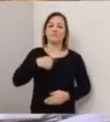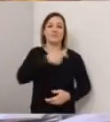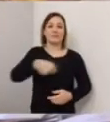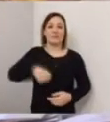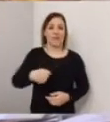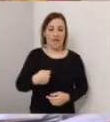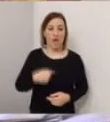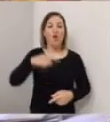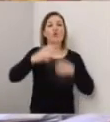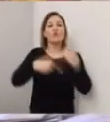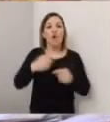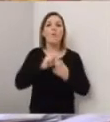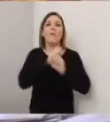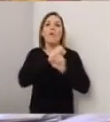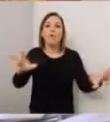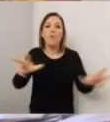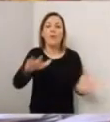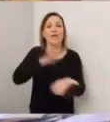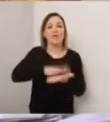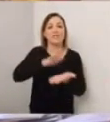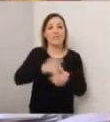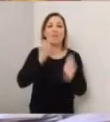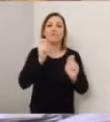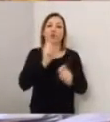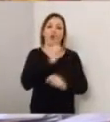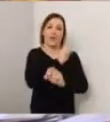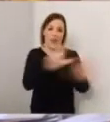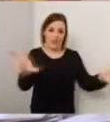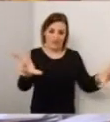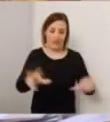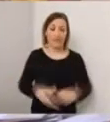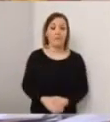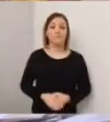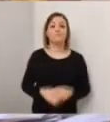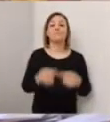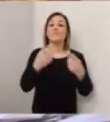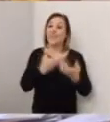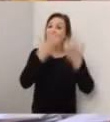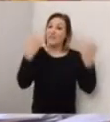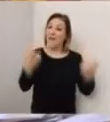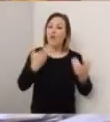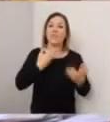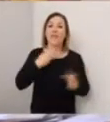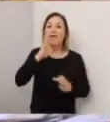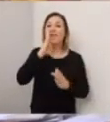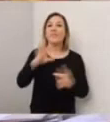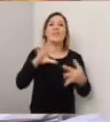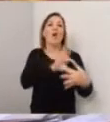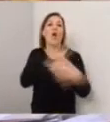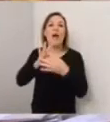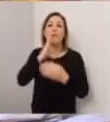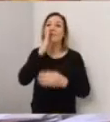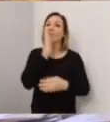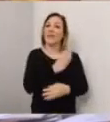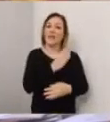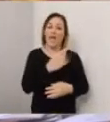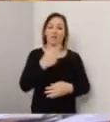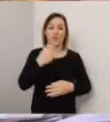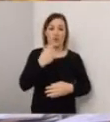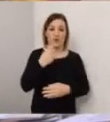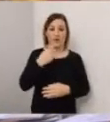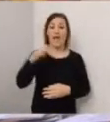stampo, quindi va a comunicare ai giornalisti. Perché è chiaro che ci deve essere un filo diretto tra l'autorità